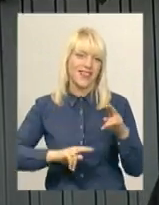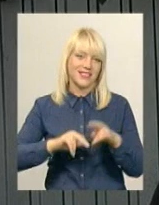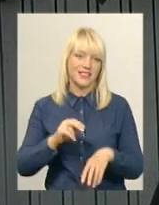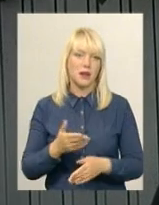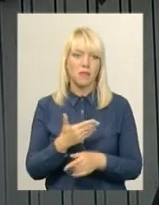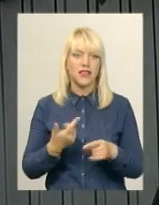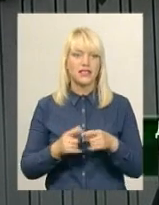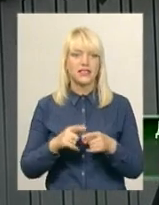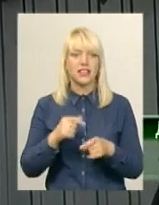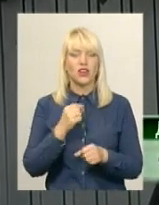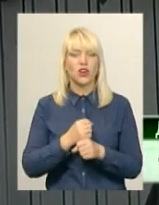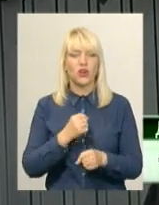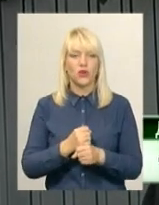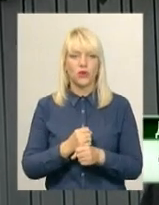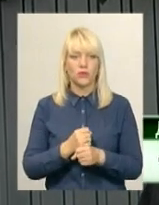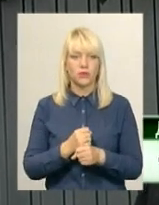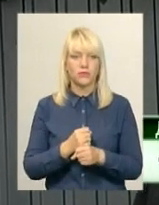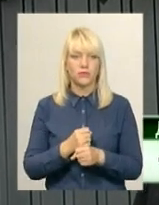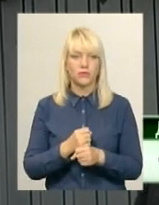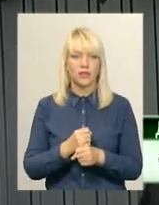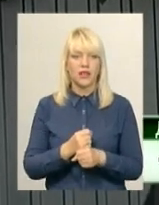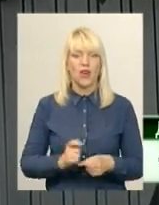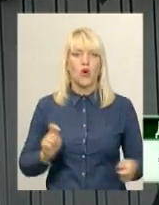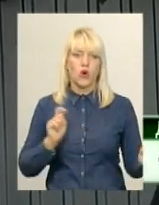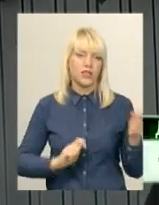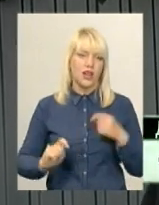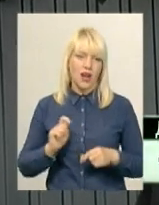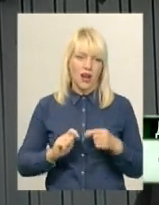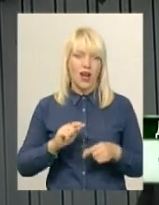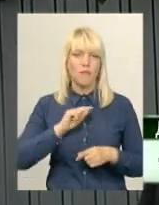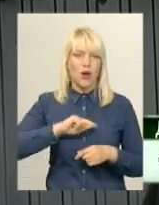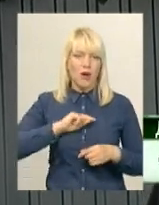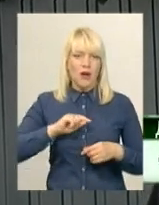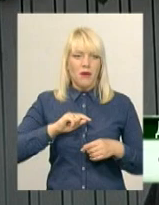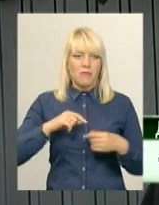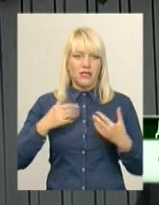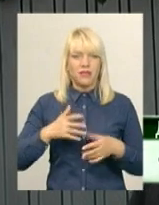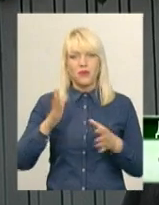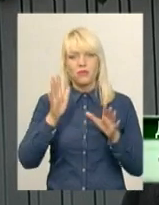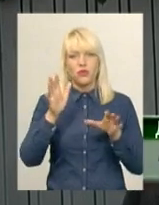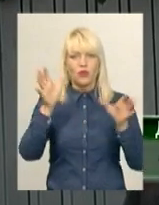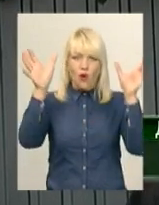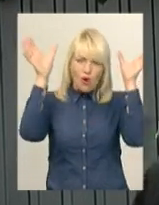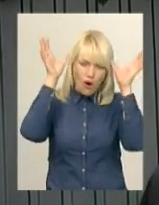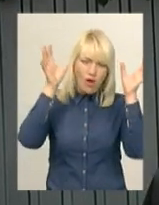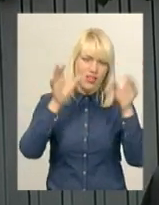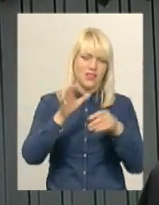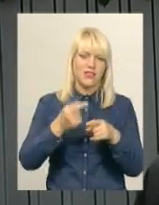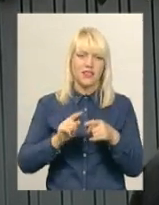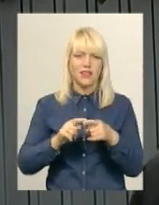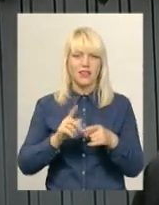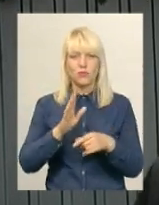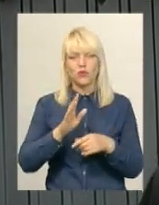робимо надпис на картонках «Вільні обійми», вдягаємо великі рстові піжами, в будуть олені, дракони, поні і єдинороги,